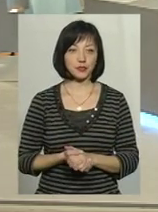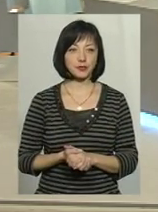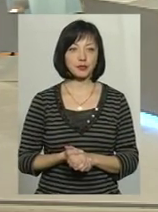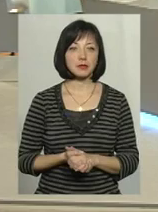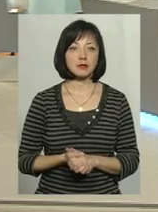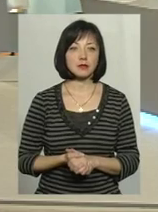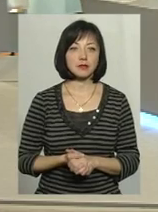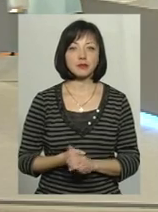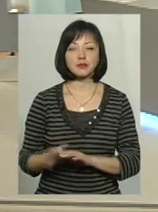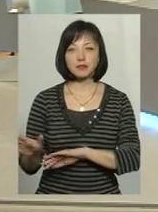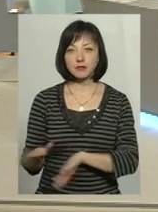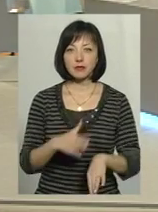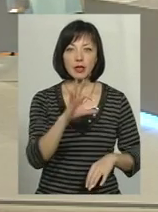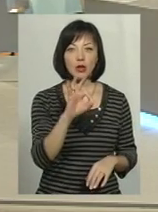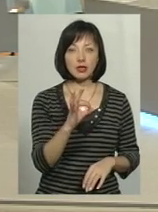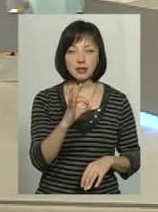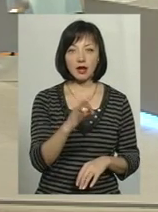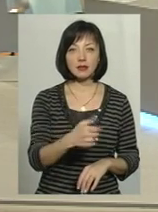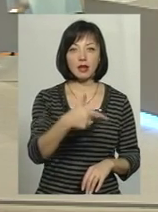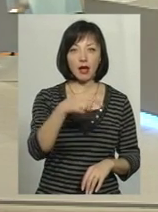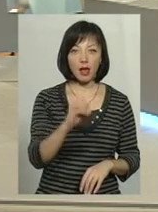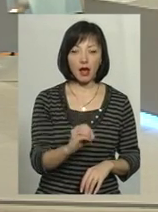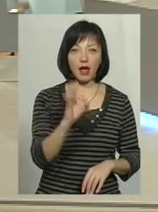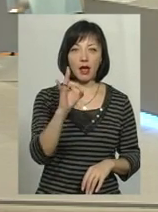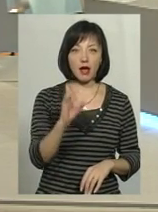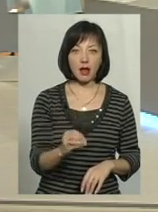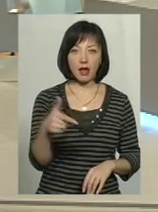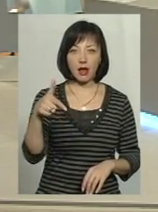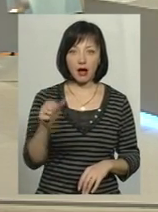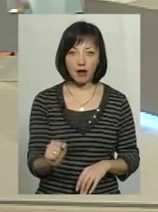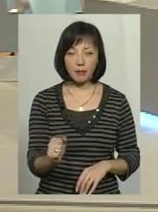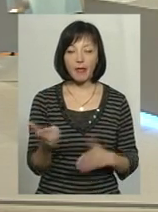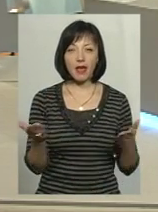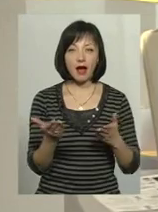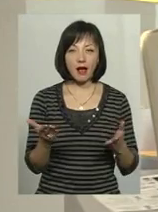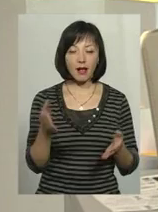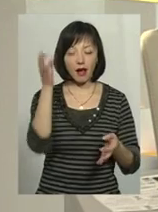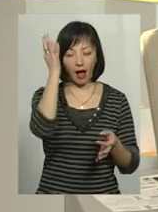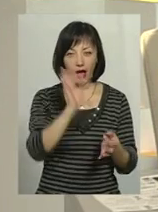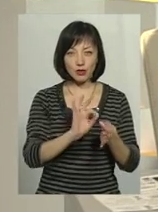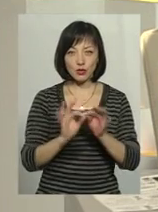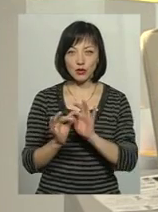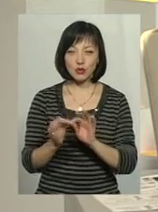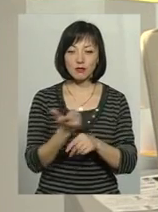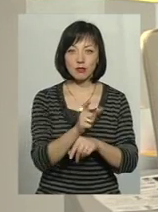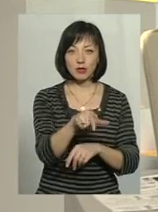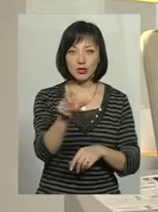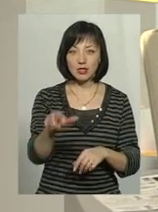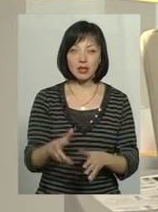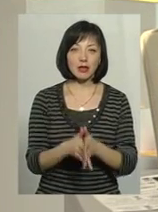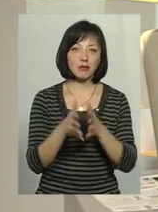Олександр Герега, який асоціюється в більшості з однією з найбільших